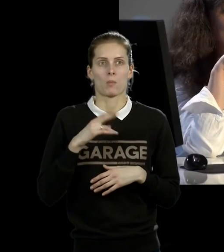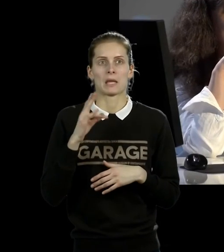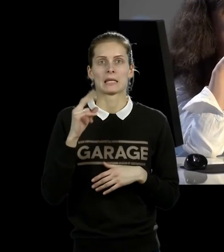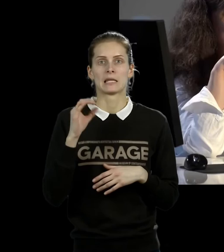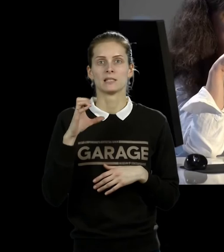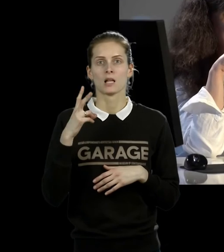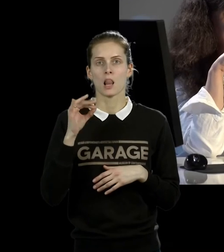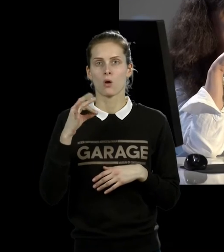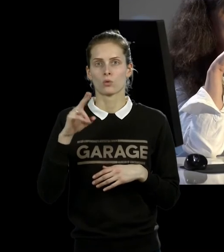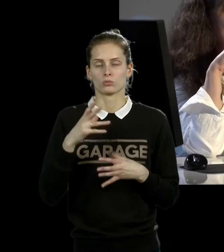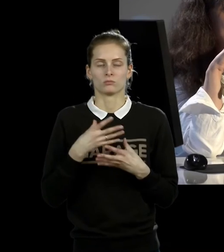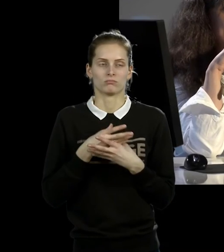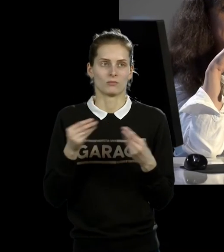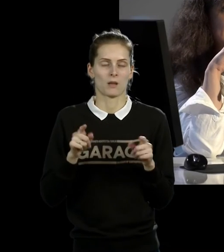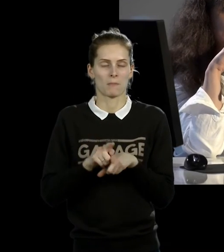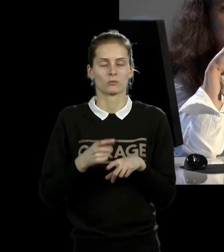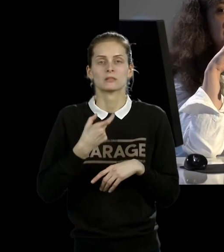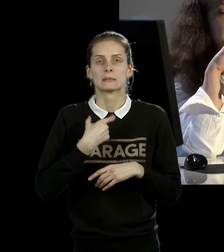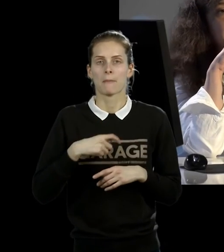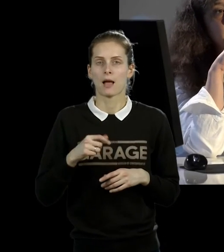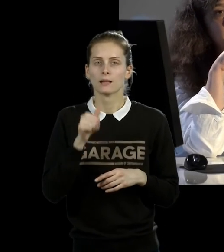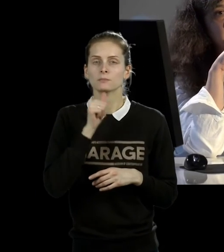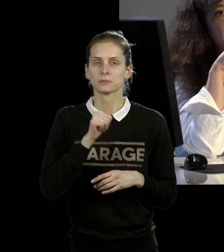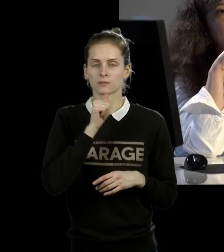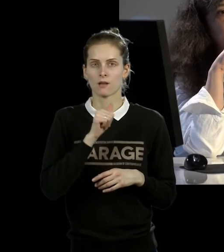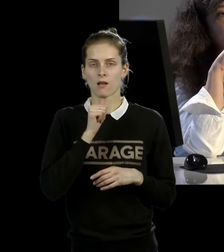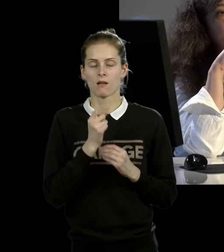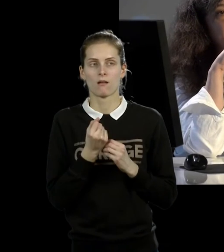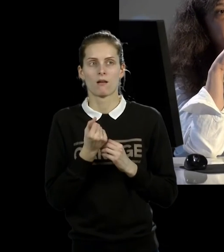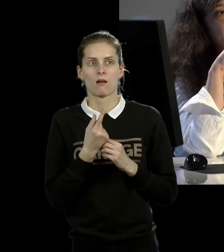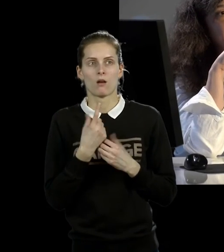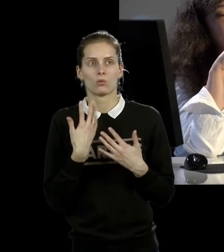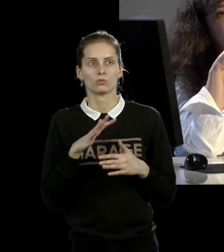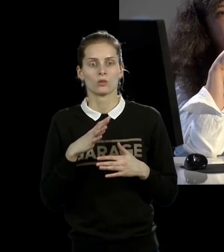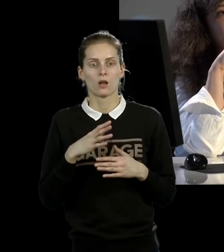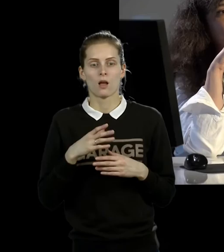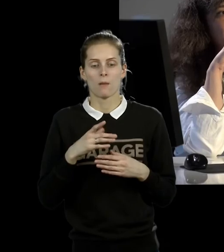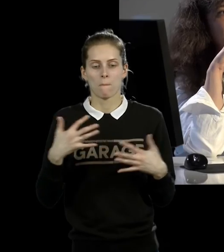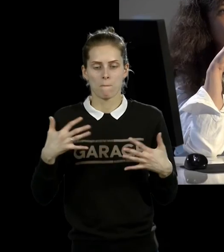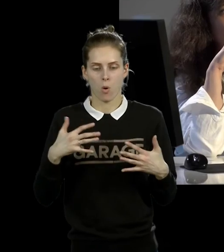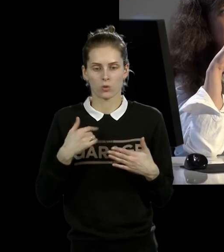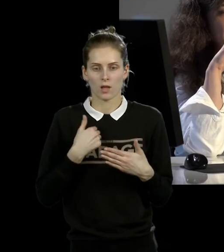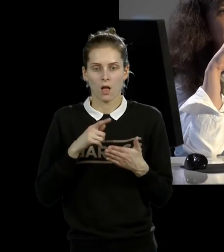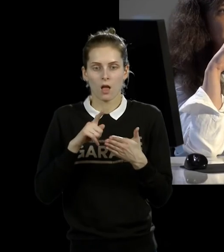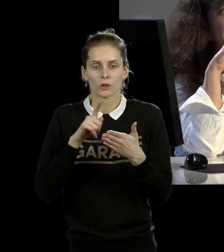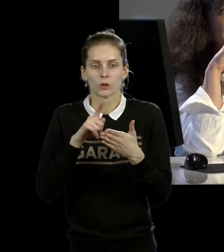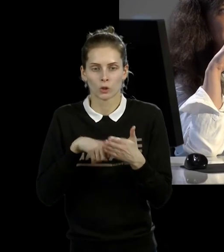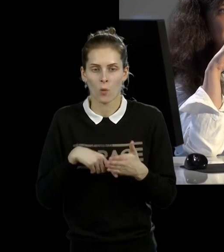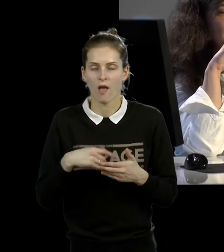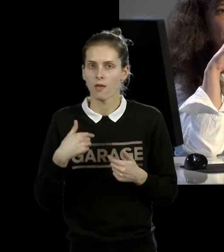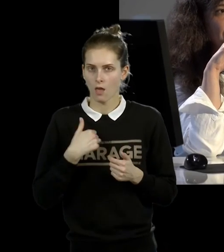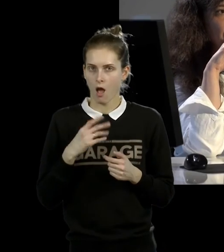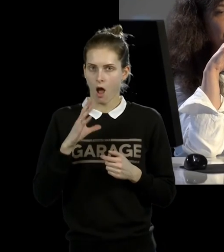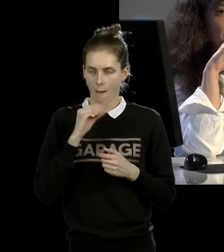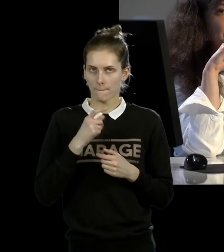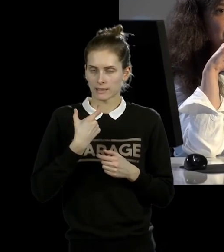на такое испытание себя. И здесь уже возникает это психологическое надоверие, насколько я готов верить